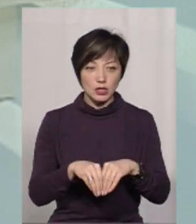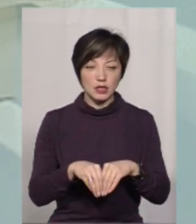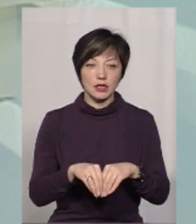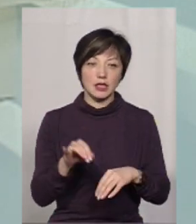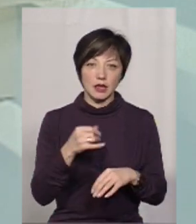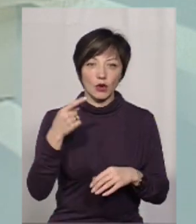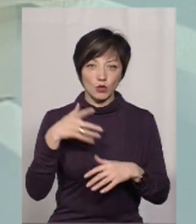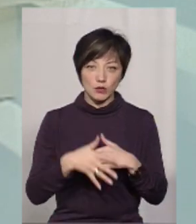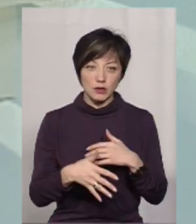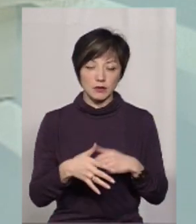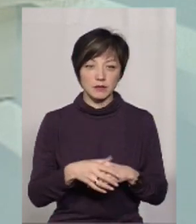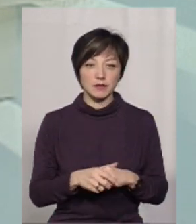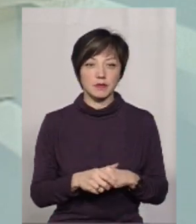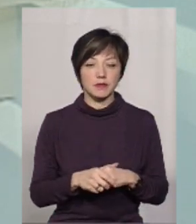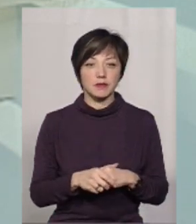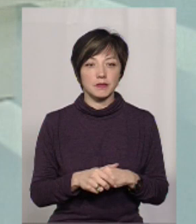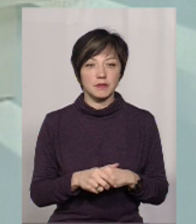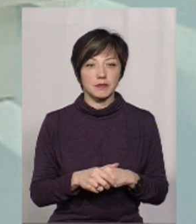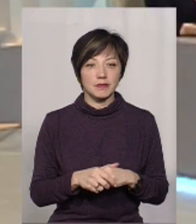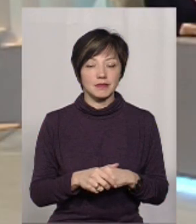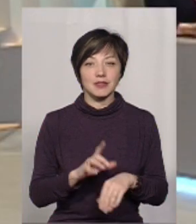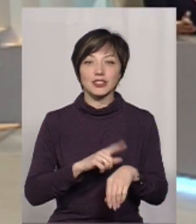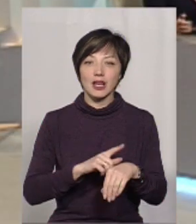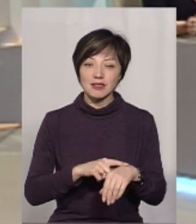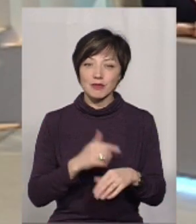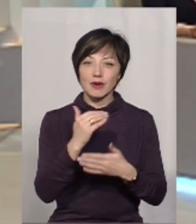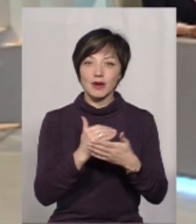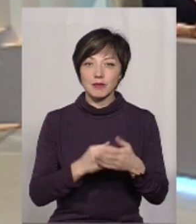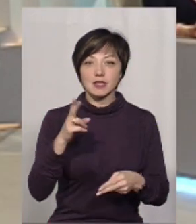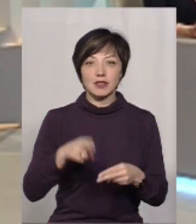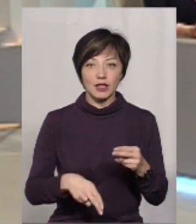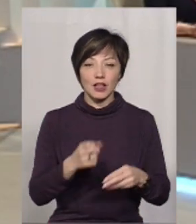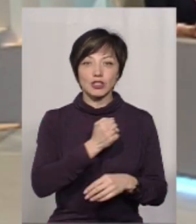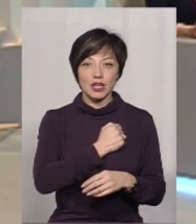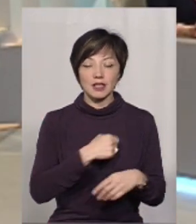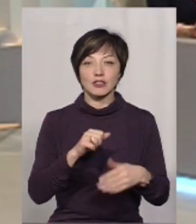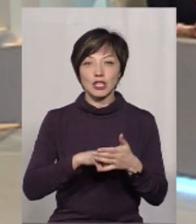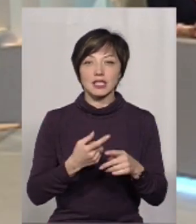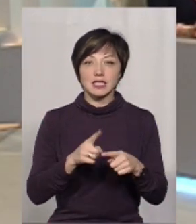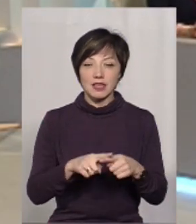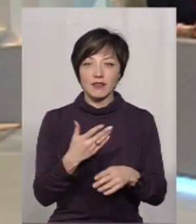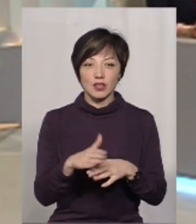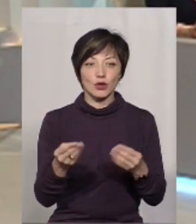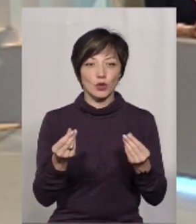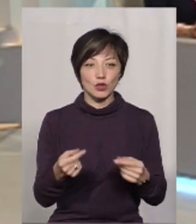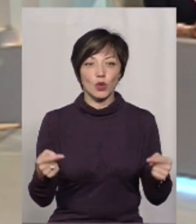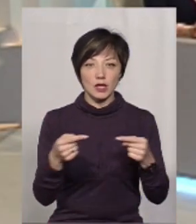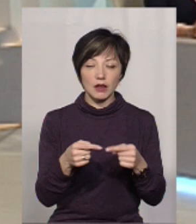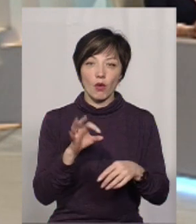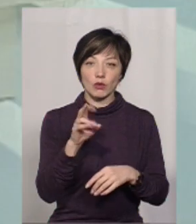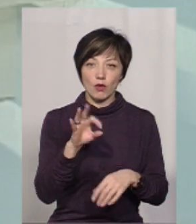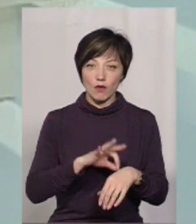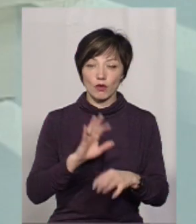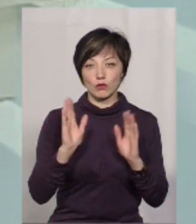так. І, я так розумію, дзвінок? Ні, час, час збігає, на жаль, І через те виділити кошти конкретно для